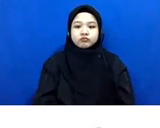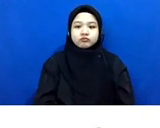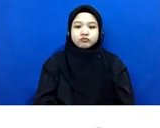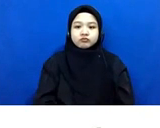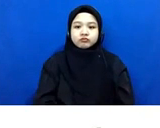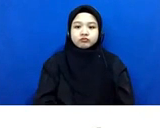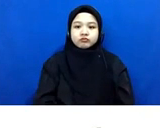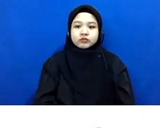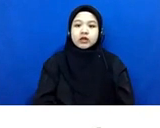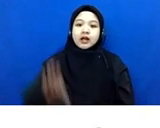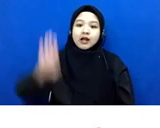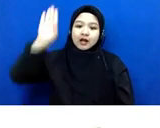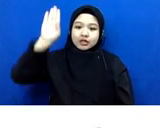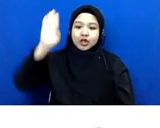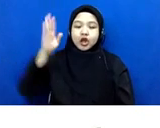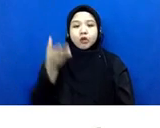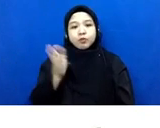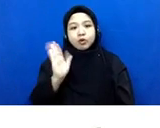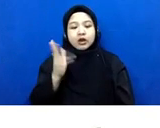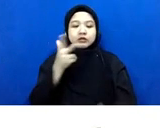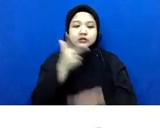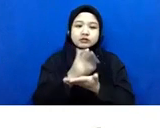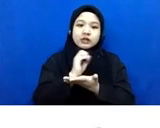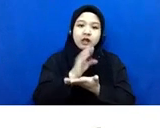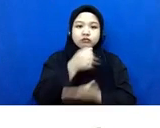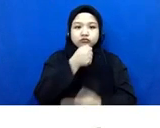raise hand boleh langsung dinyalakan gak apa-apa